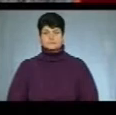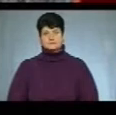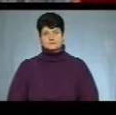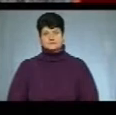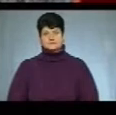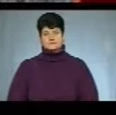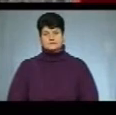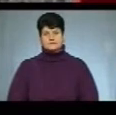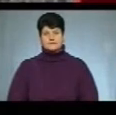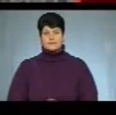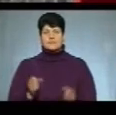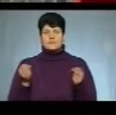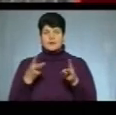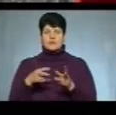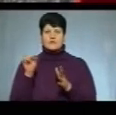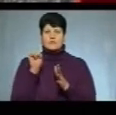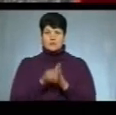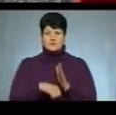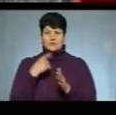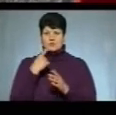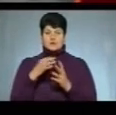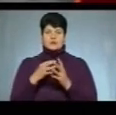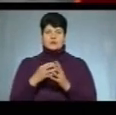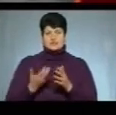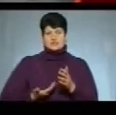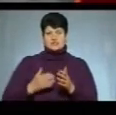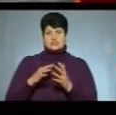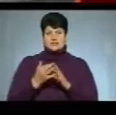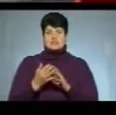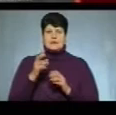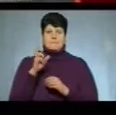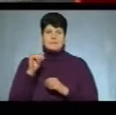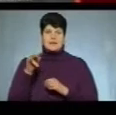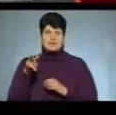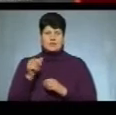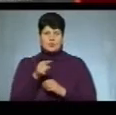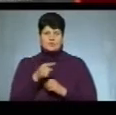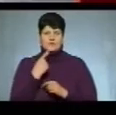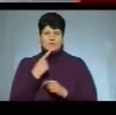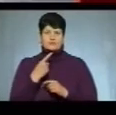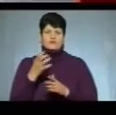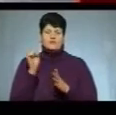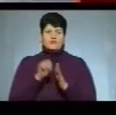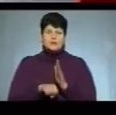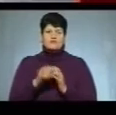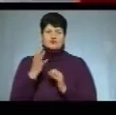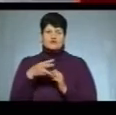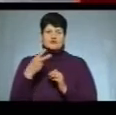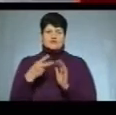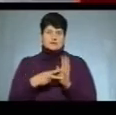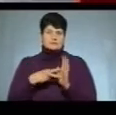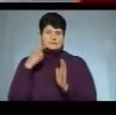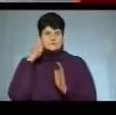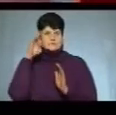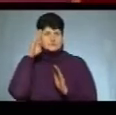Умисне вбивство інкриминують жителю села Біла Тернопільського району. Його підозрюють у вбивстві 37-річного жителя Івано-Франківської